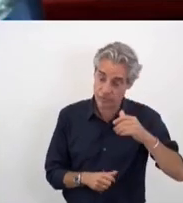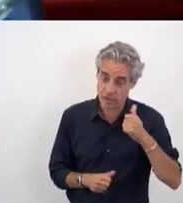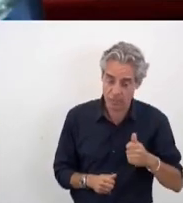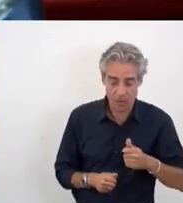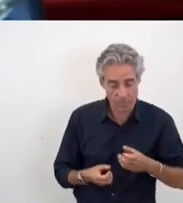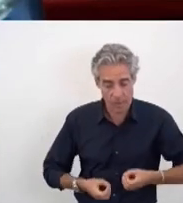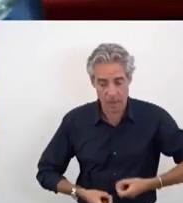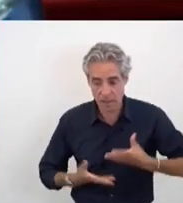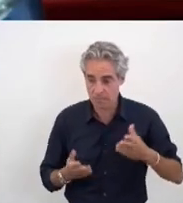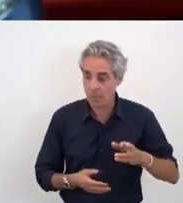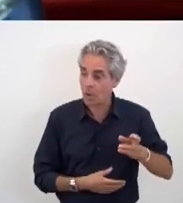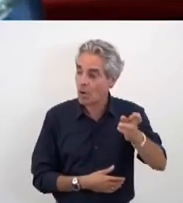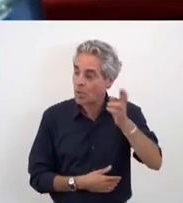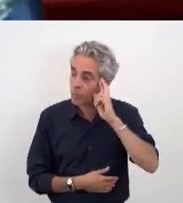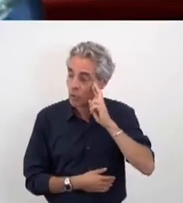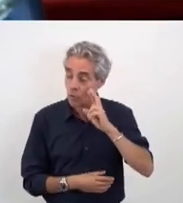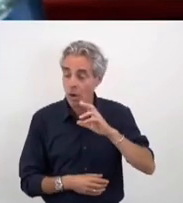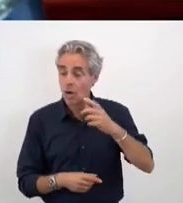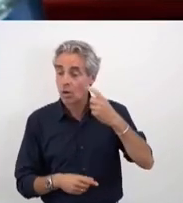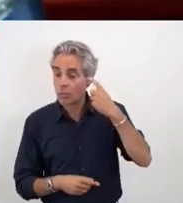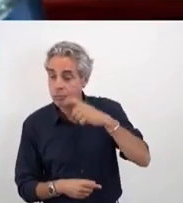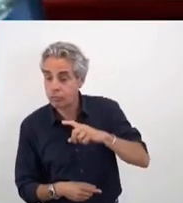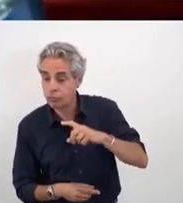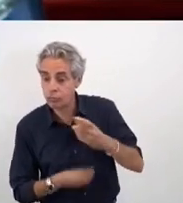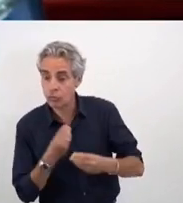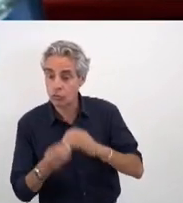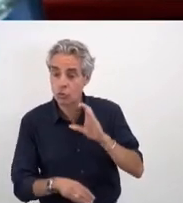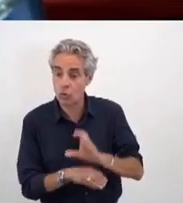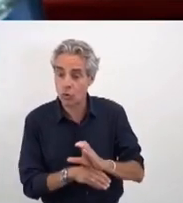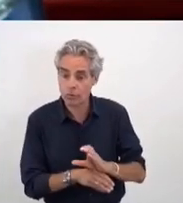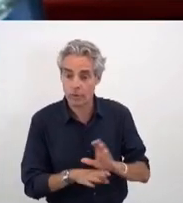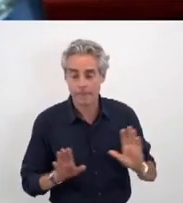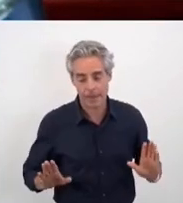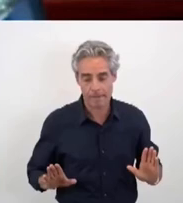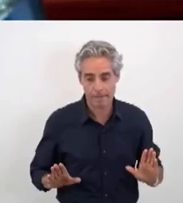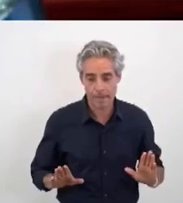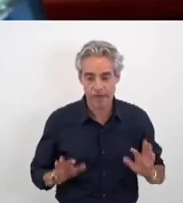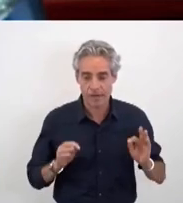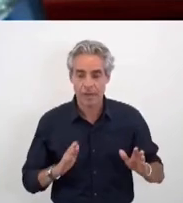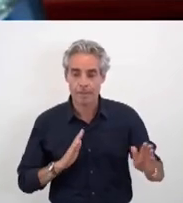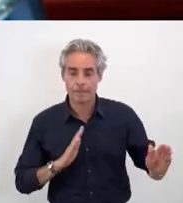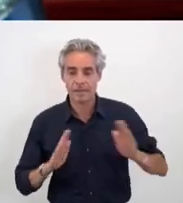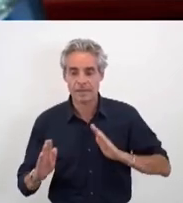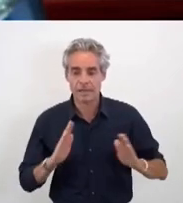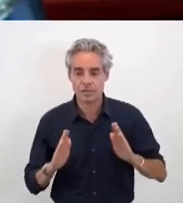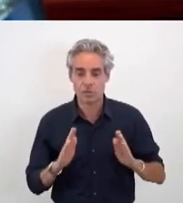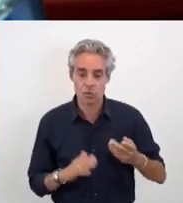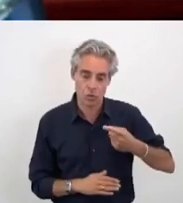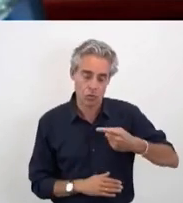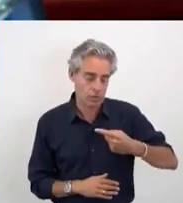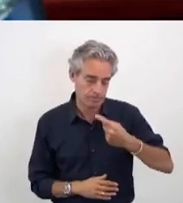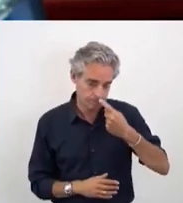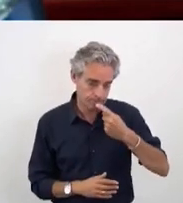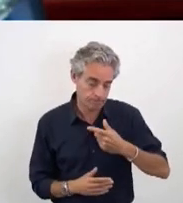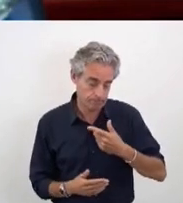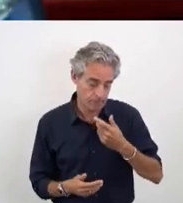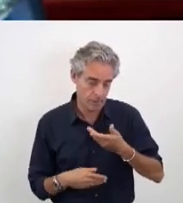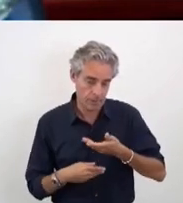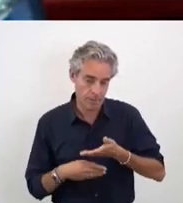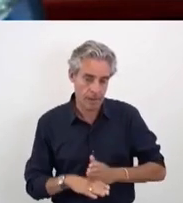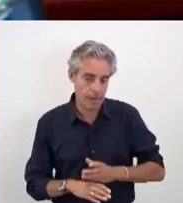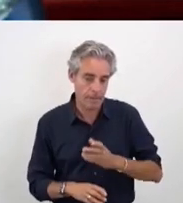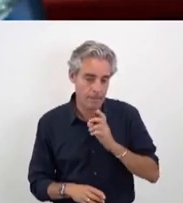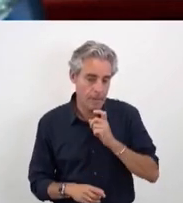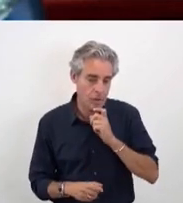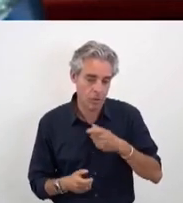aussi exprimer la raison pour lesquelles ils souhaitent être armés. Mais concernant la médiation, nous ne sommes pas au rendez-vous. Il y a